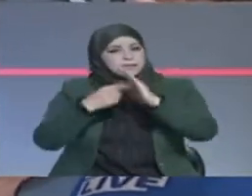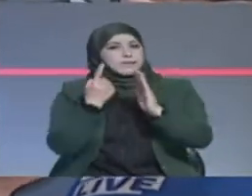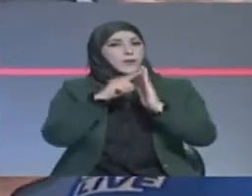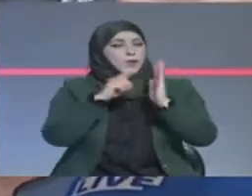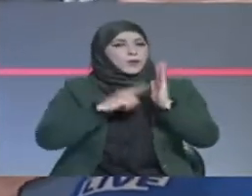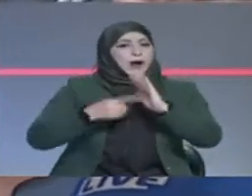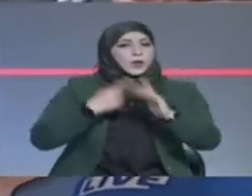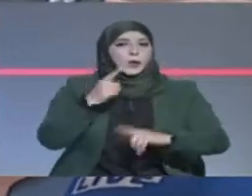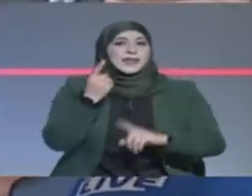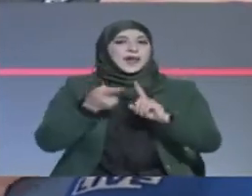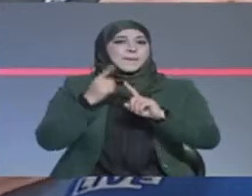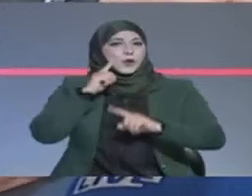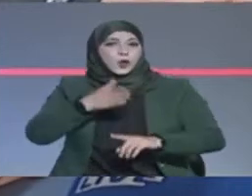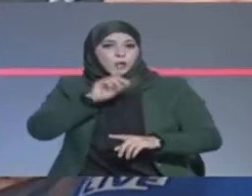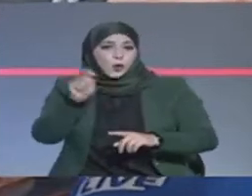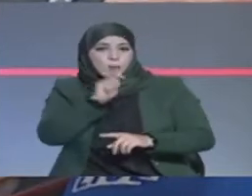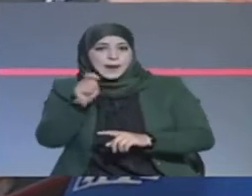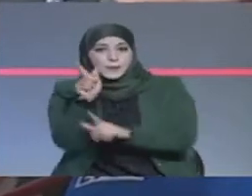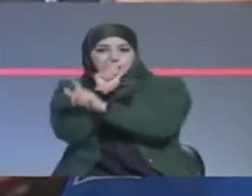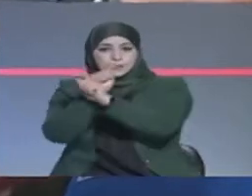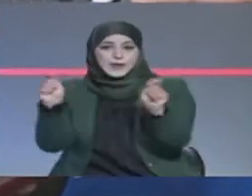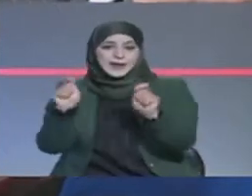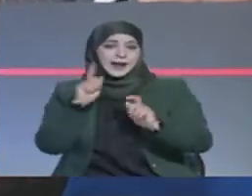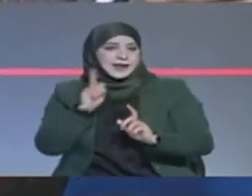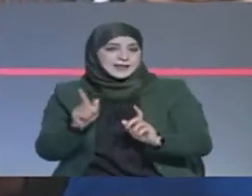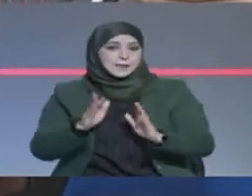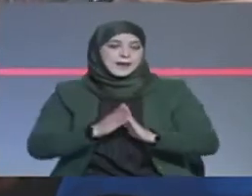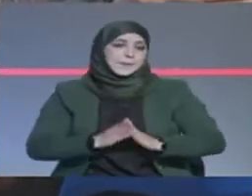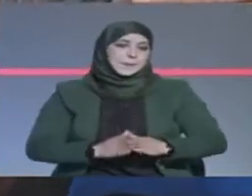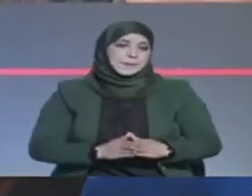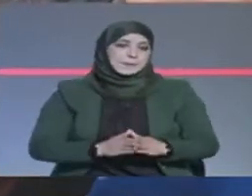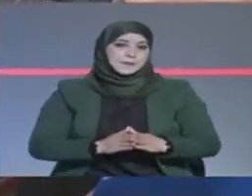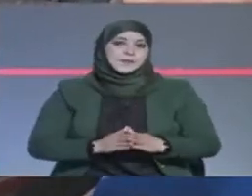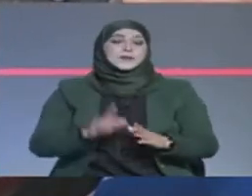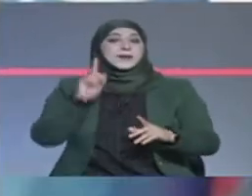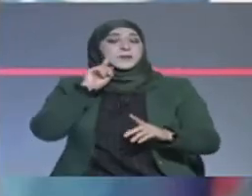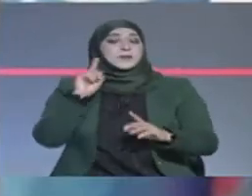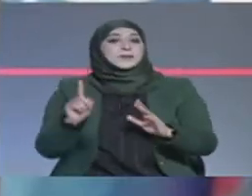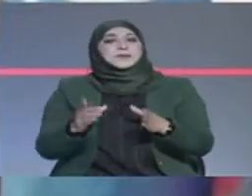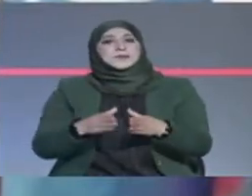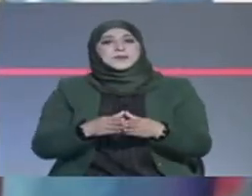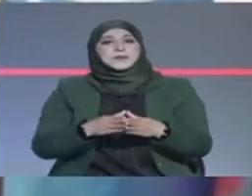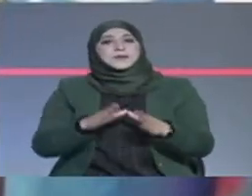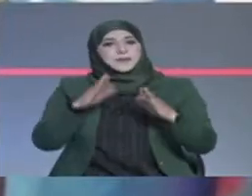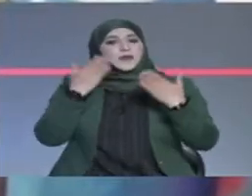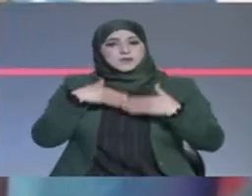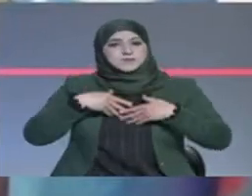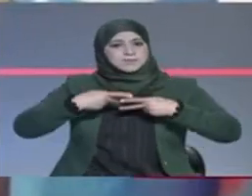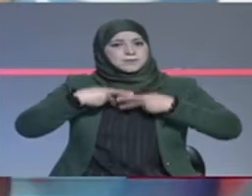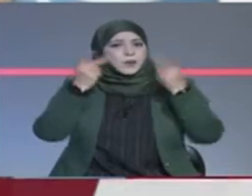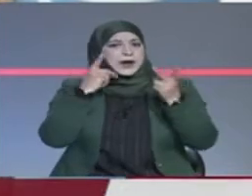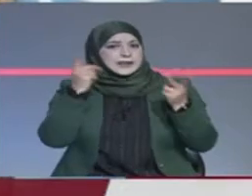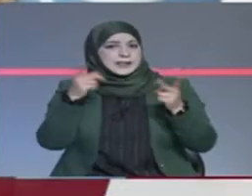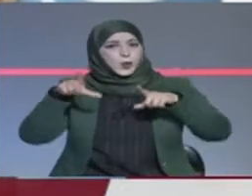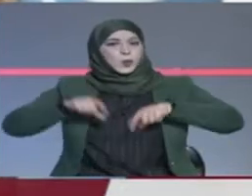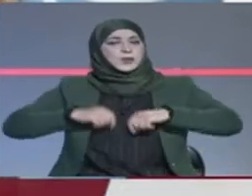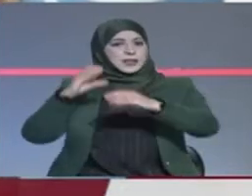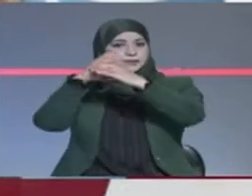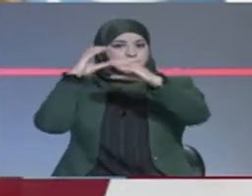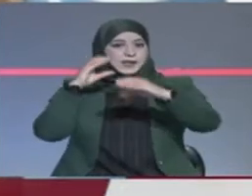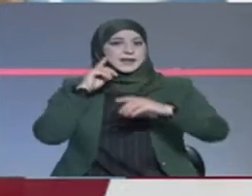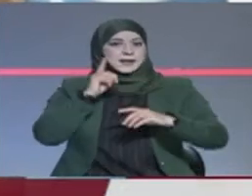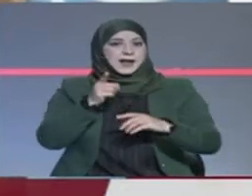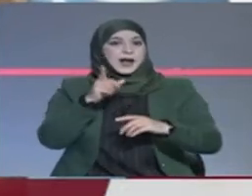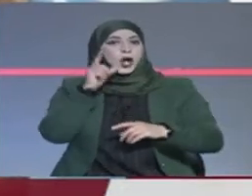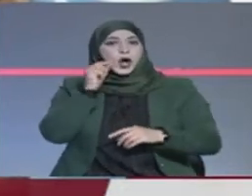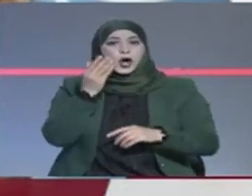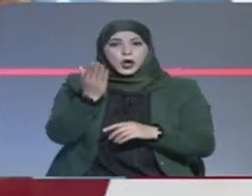رينيها اللي هي معناها ما هيش معناها من الأولويات اللي عنا ووفق تصريح لوزير النقل واللوجستيك